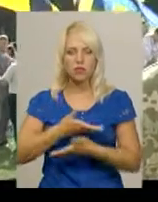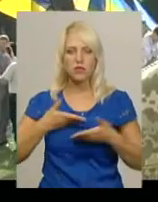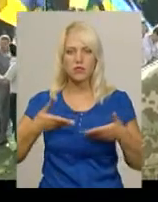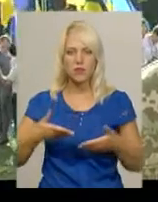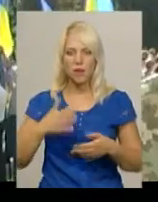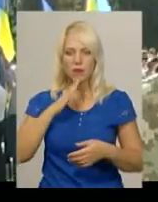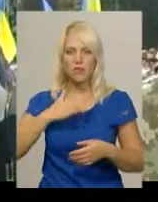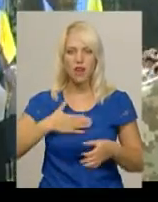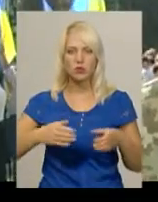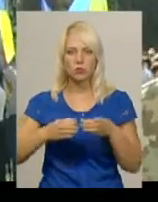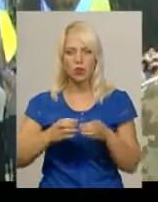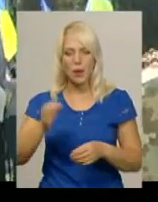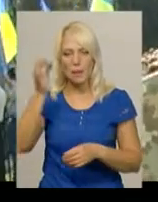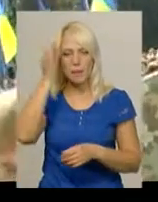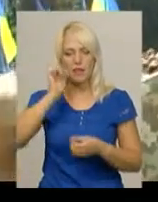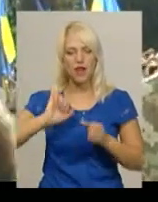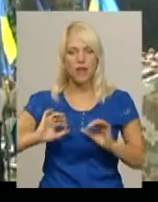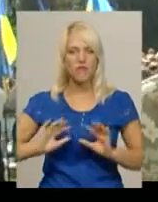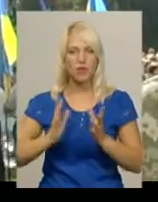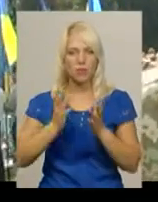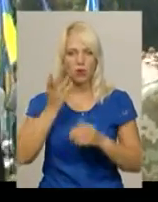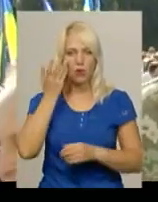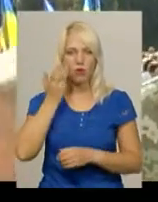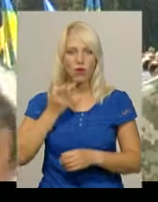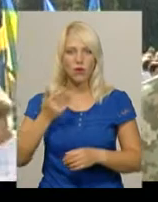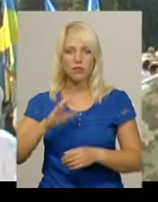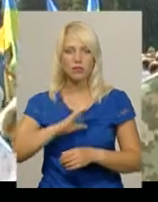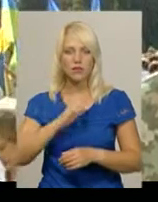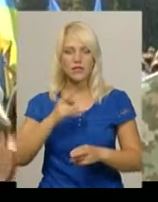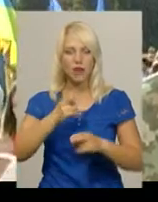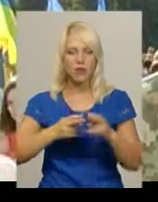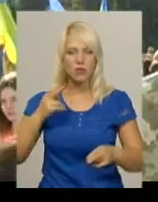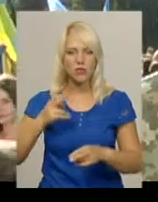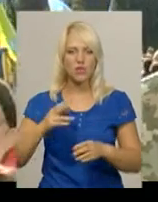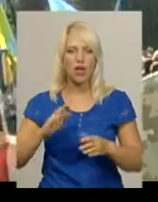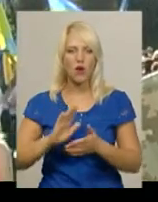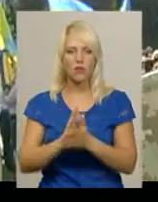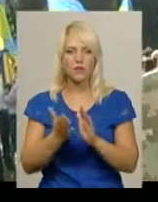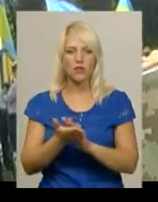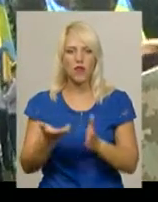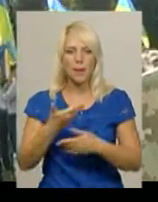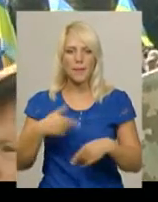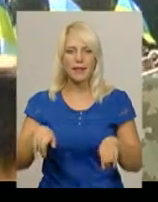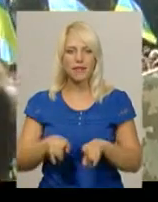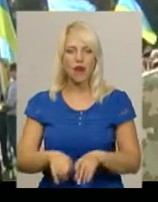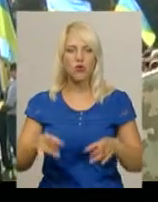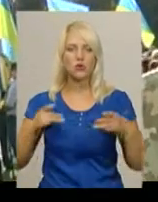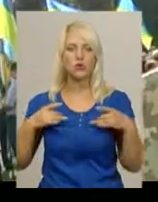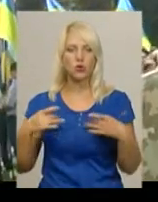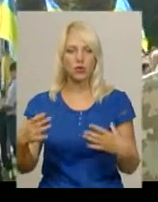нашому підрозділі. Пам'ятаю випадок, коли була загострена обстановка, ми також урочисто